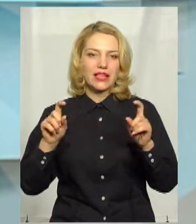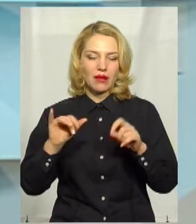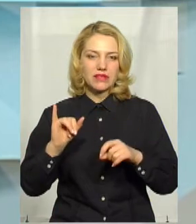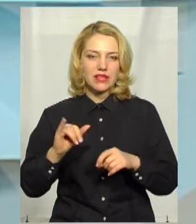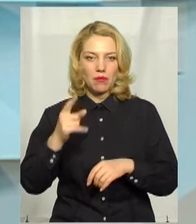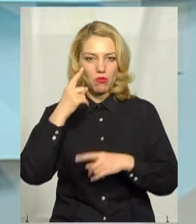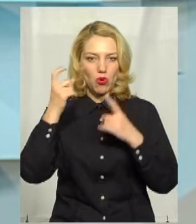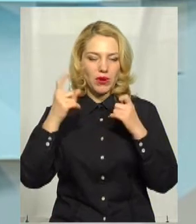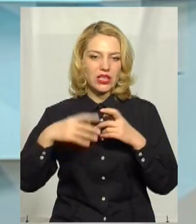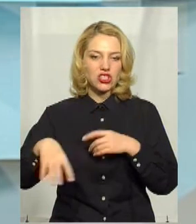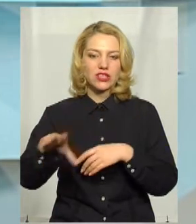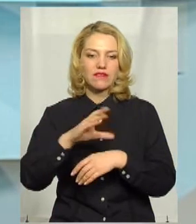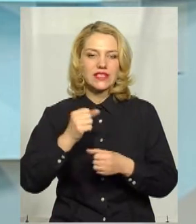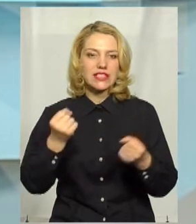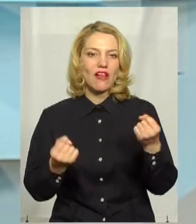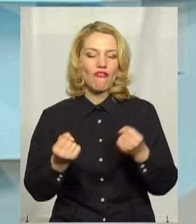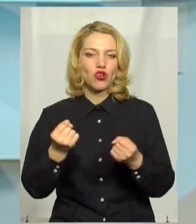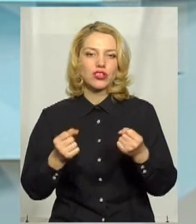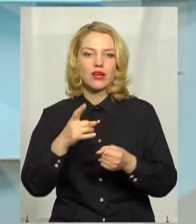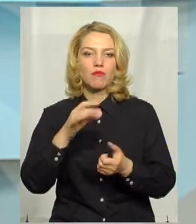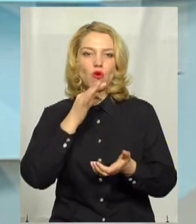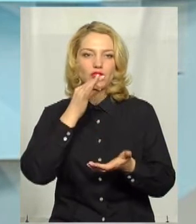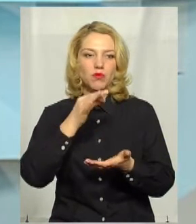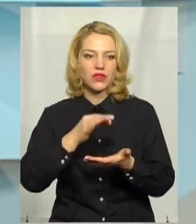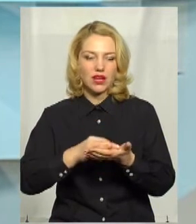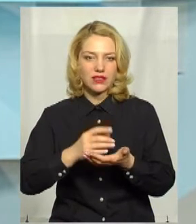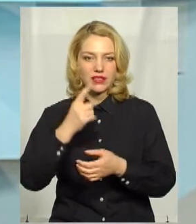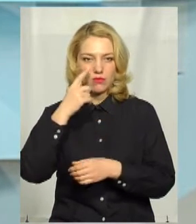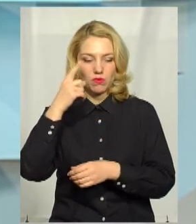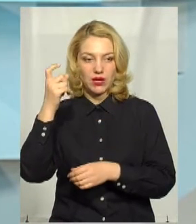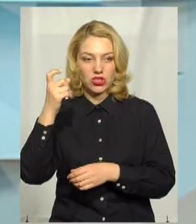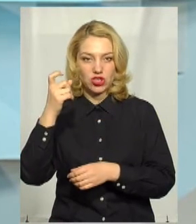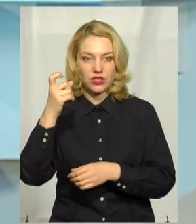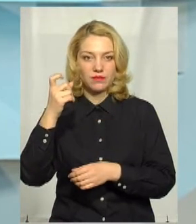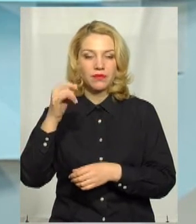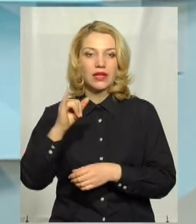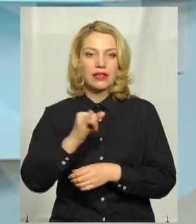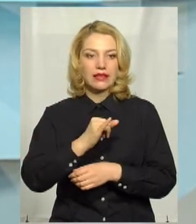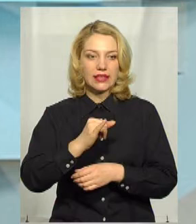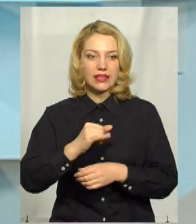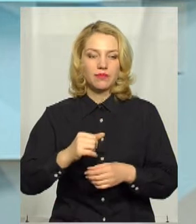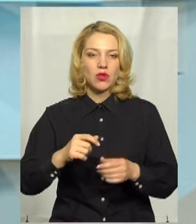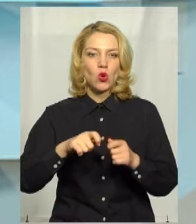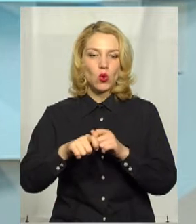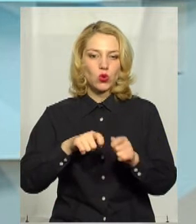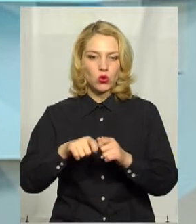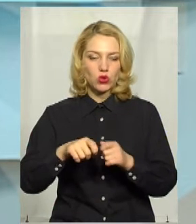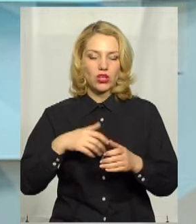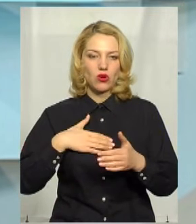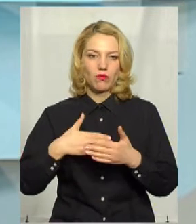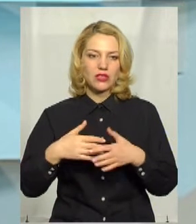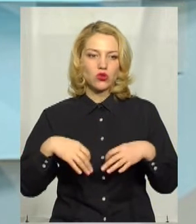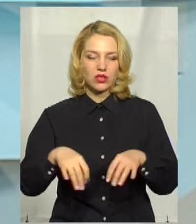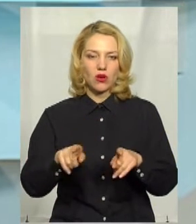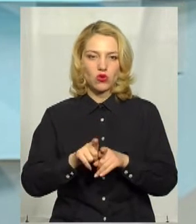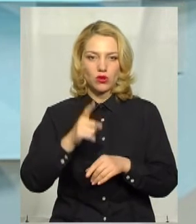Попереджені всі водії про відповідальність попереджені. І кондуктори громадського транспорту